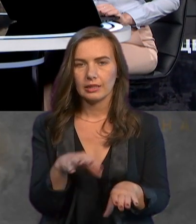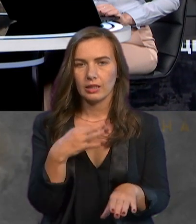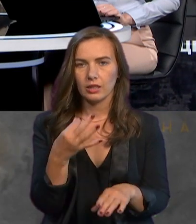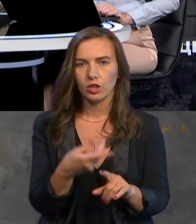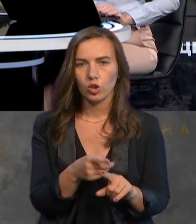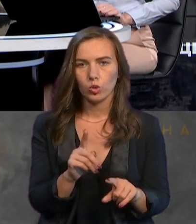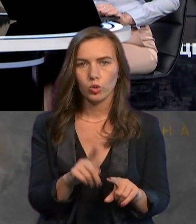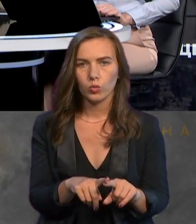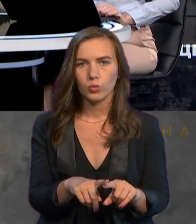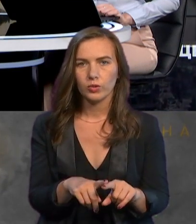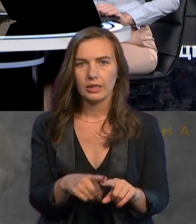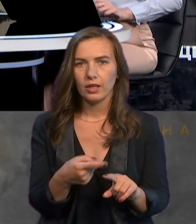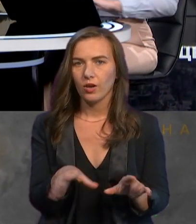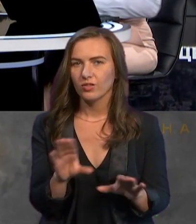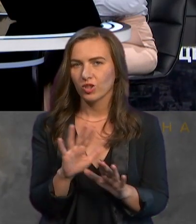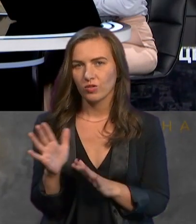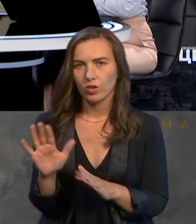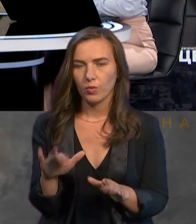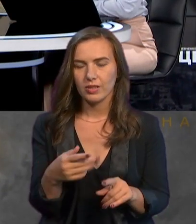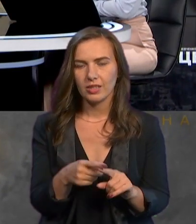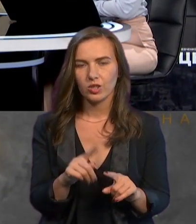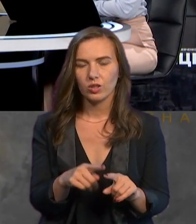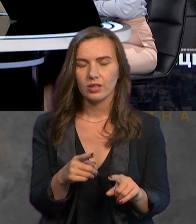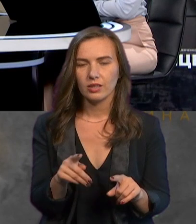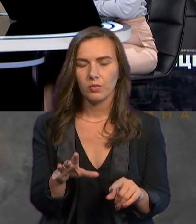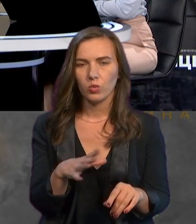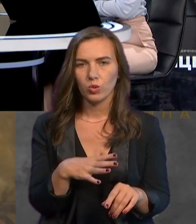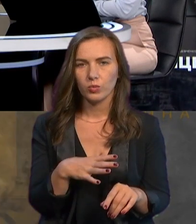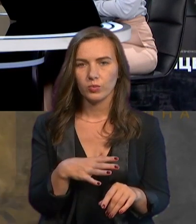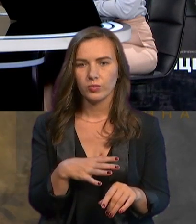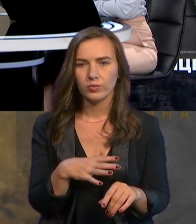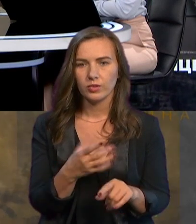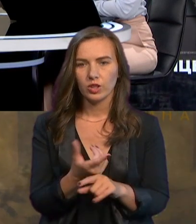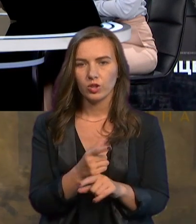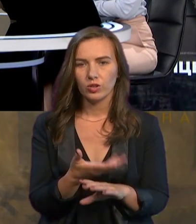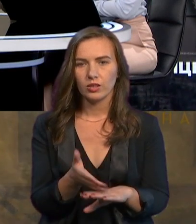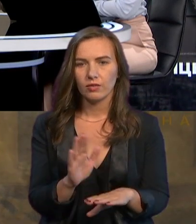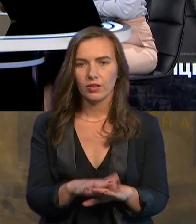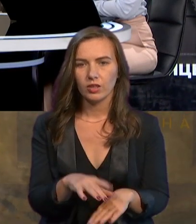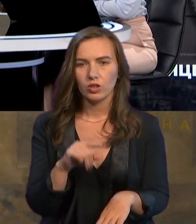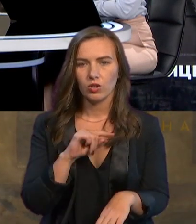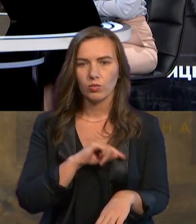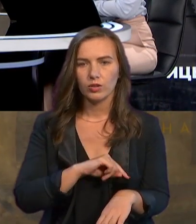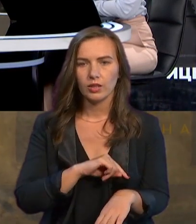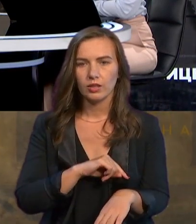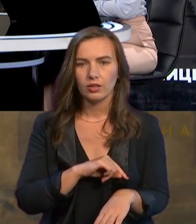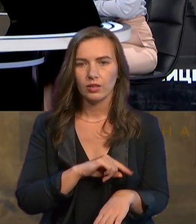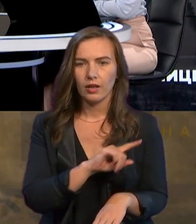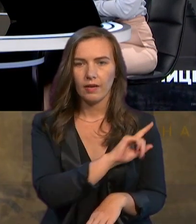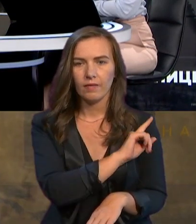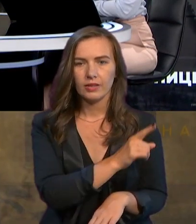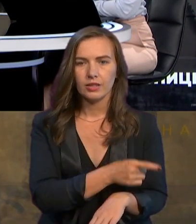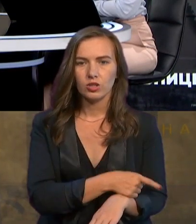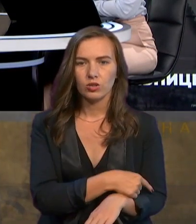все, що відбувалося після цього, це було дуже важко морально, фізично,